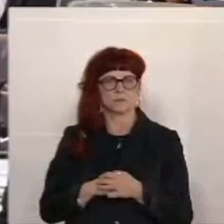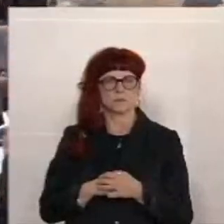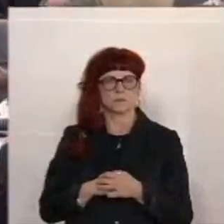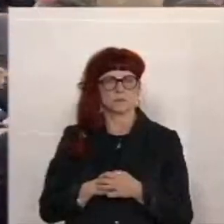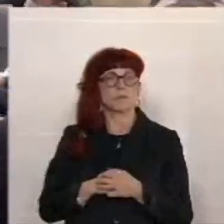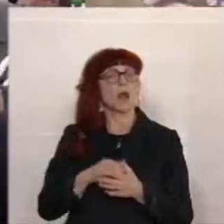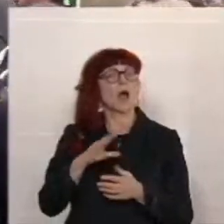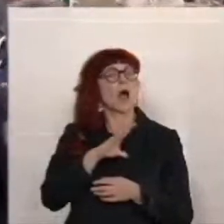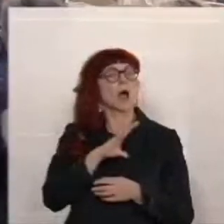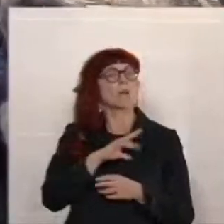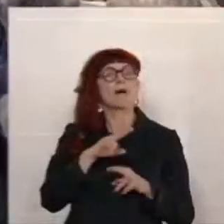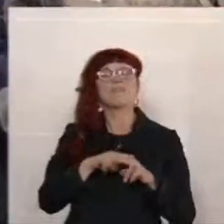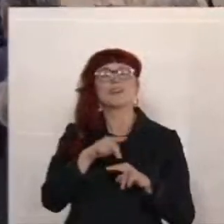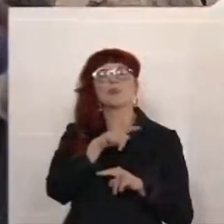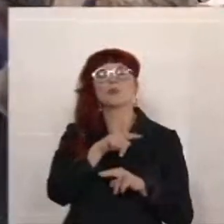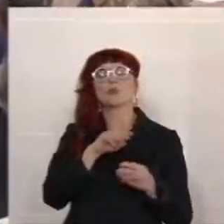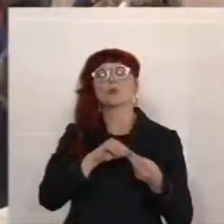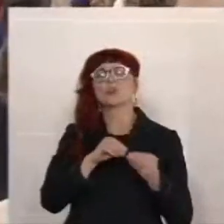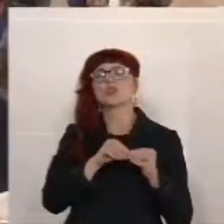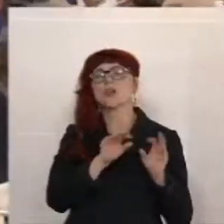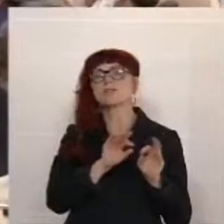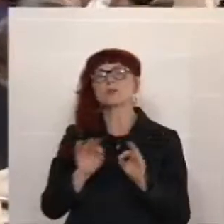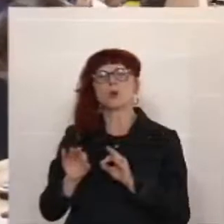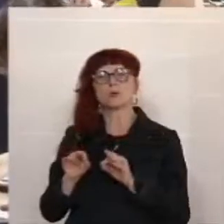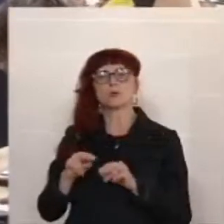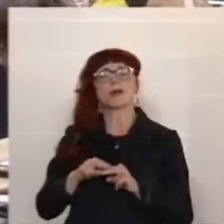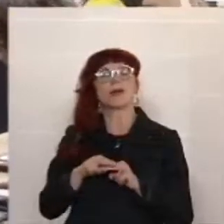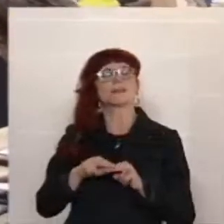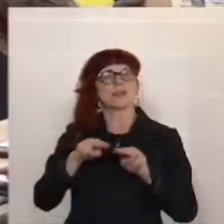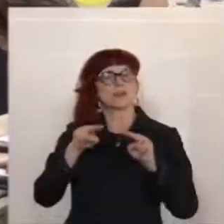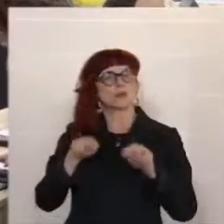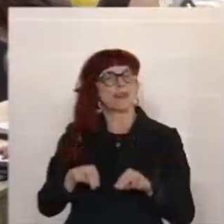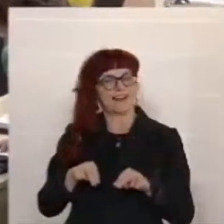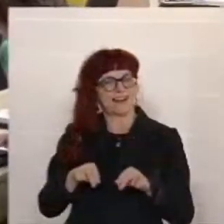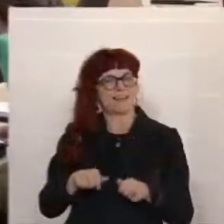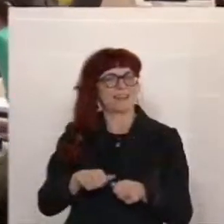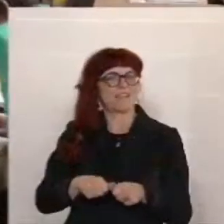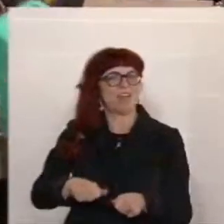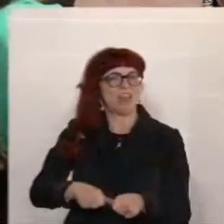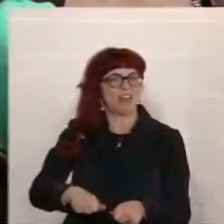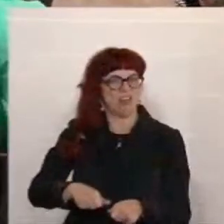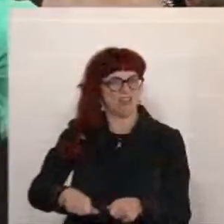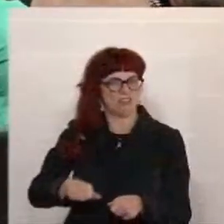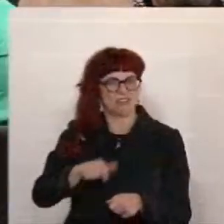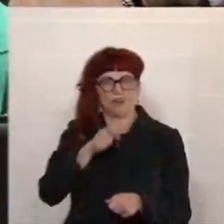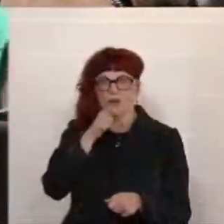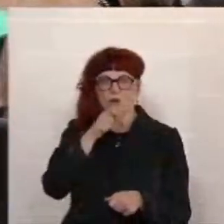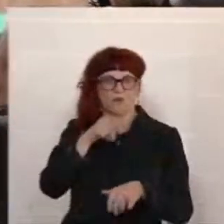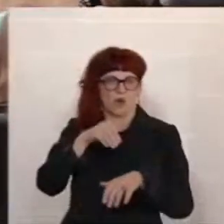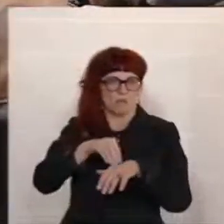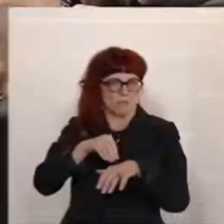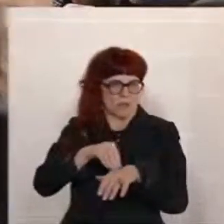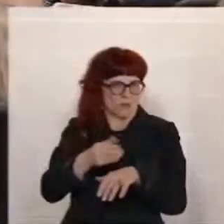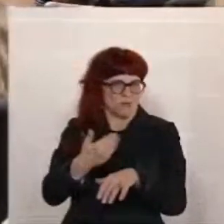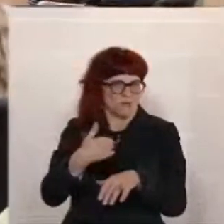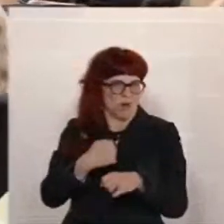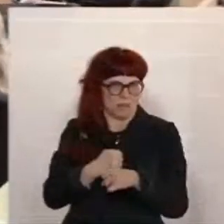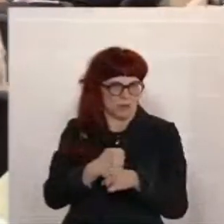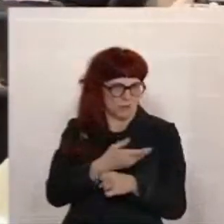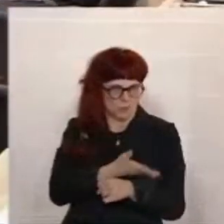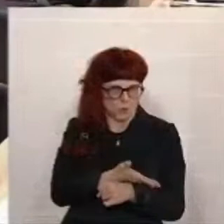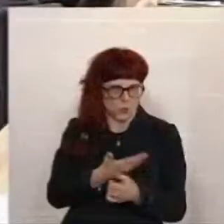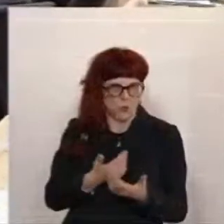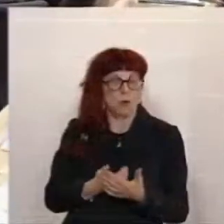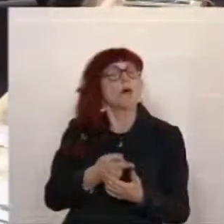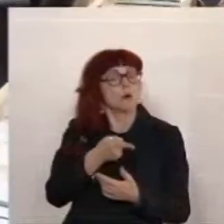Aber wenn Sie schon die Geschäftsordnung des Nationalrates quälen, indem Sie eine Wortmeldung wie diese gerade machen, dann haben